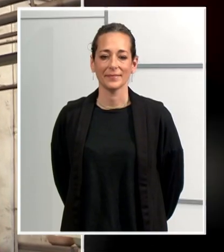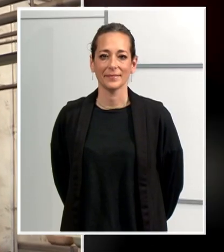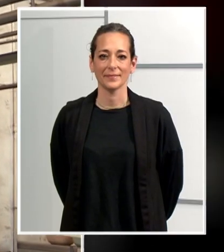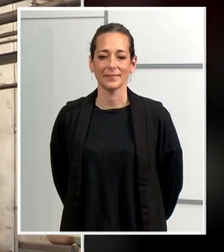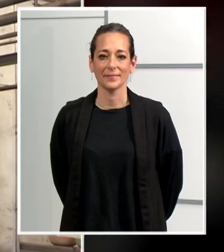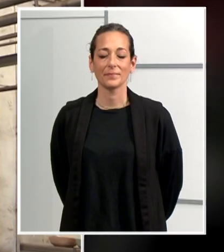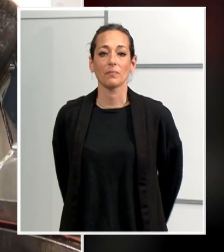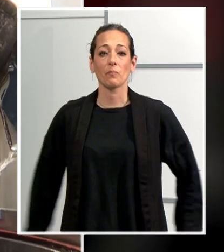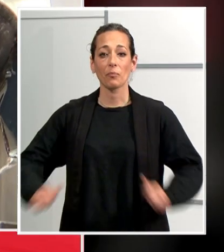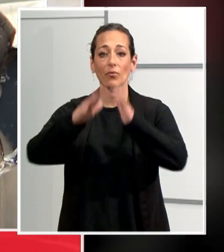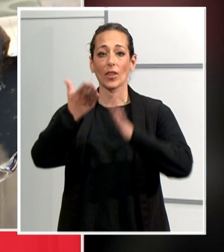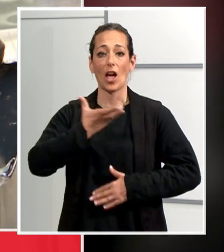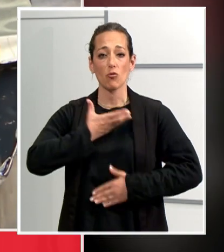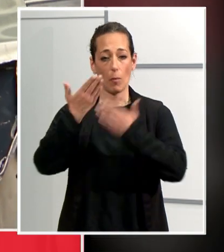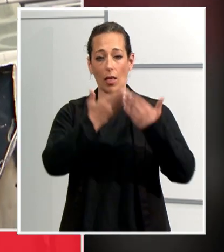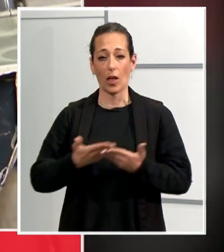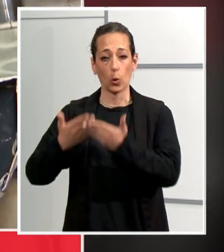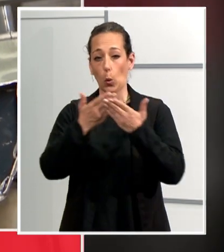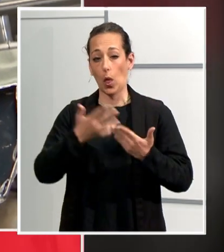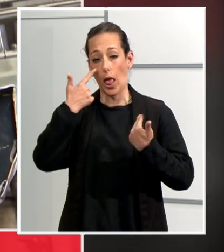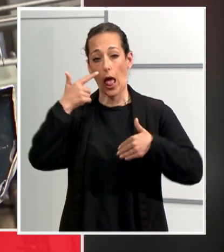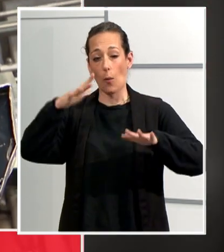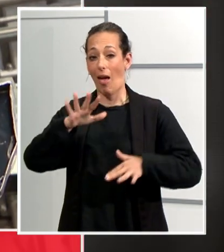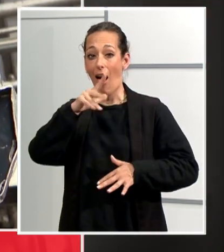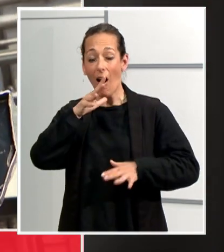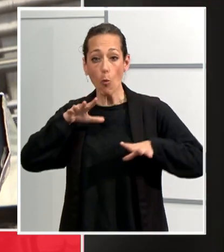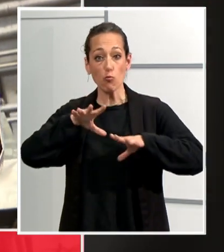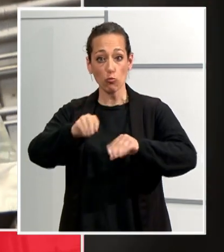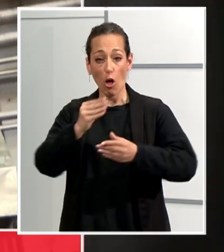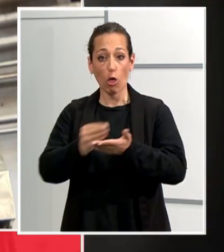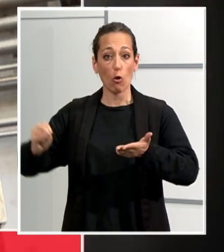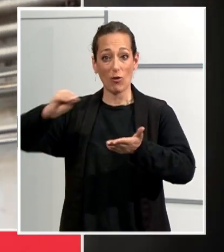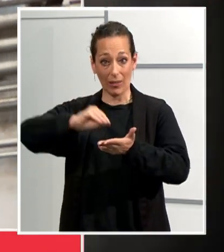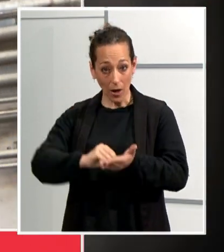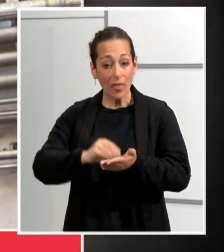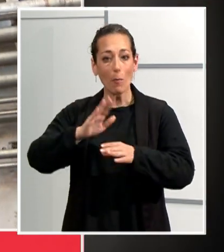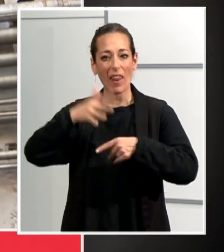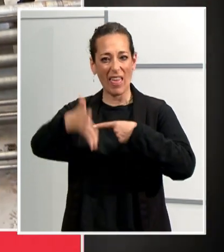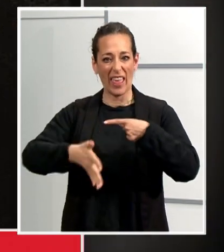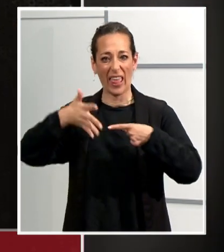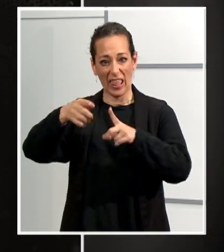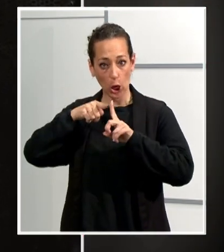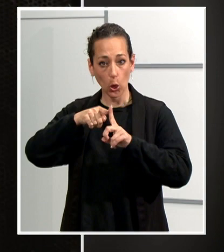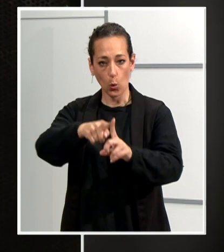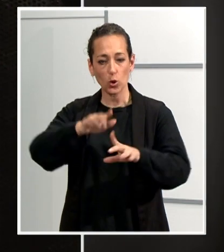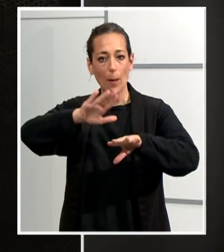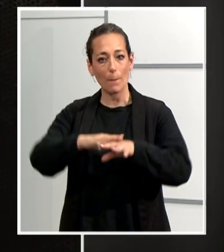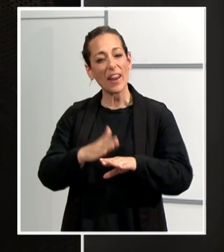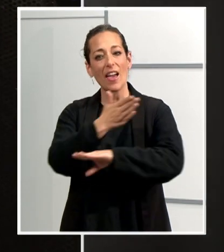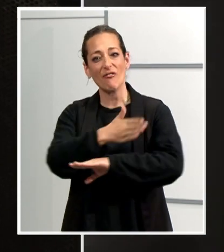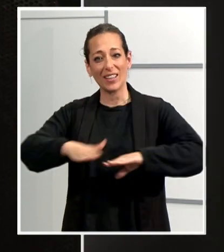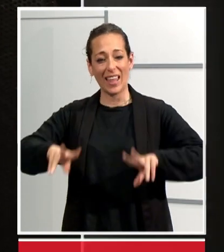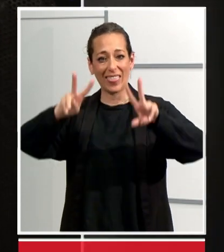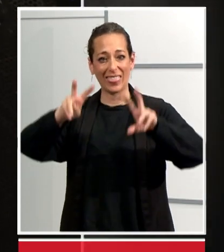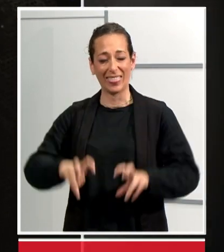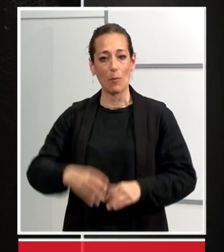L'Ajuntament està estudiant proveir aigües regenerades a la indústria i pal·liar d'aquesta manera les restriccions imposades pel decret de Saquera.